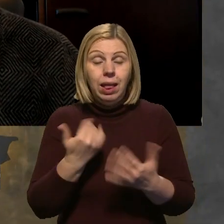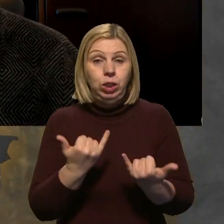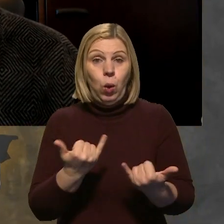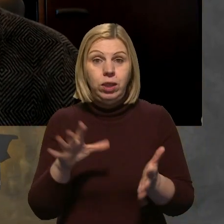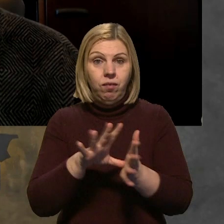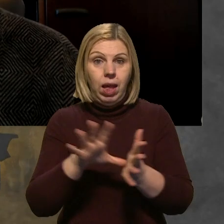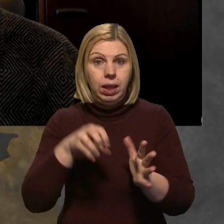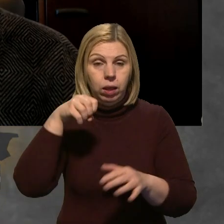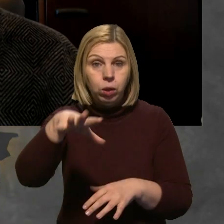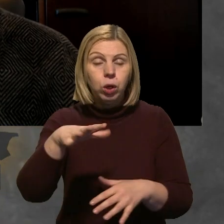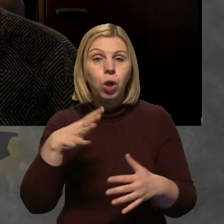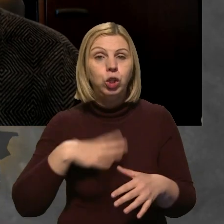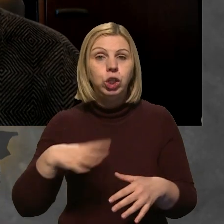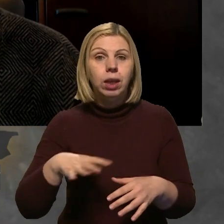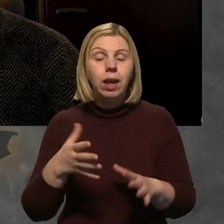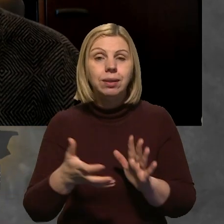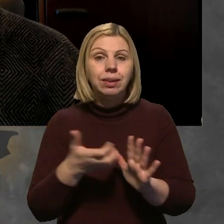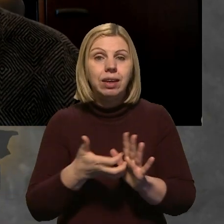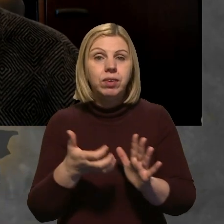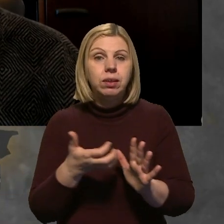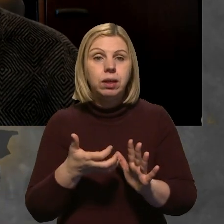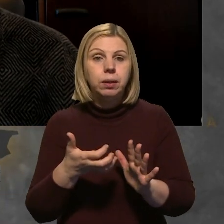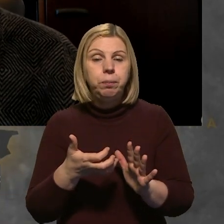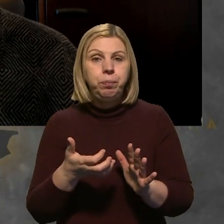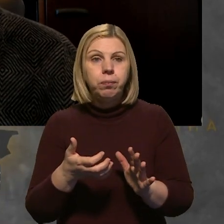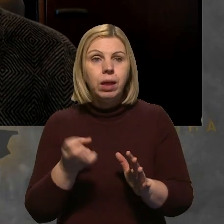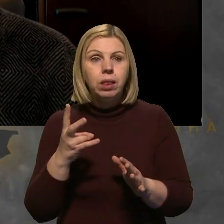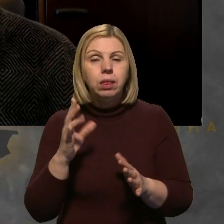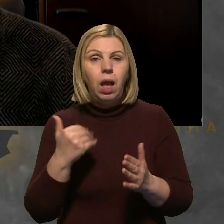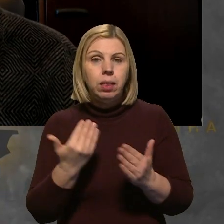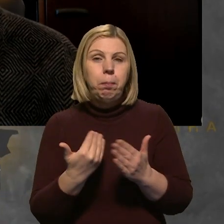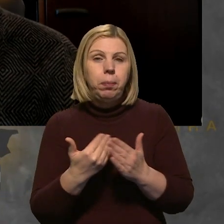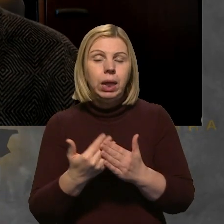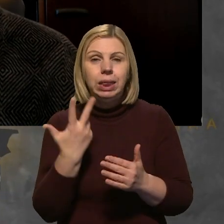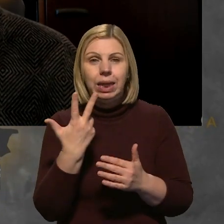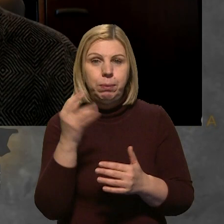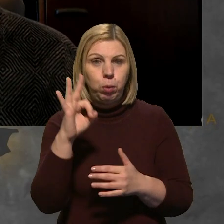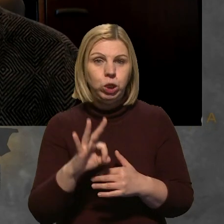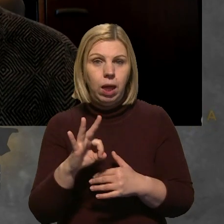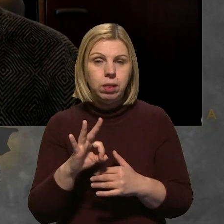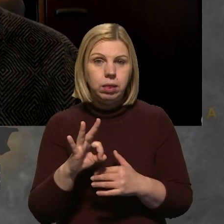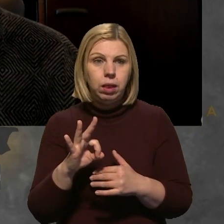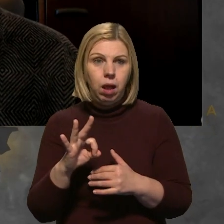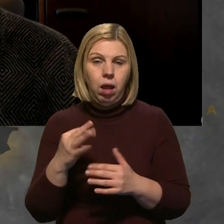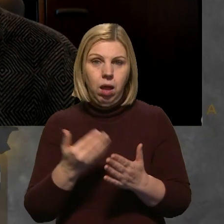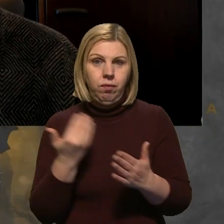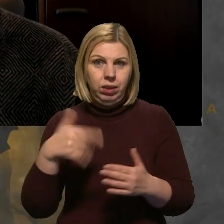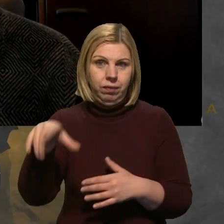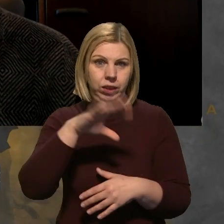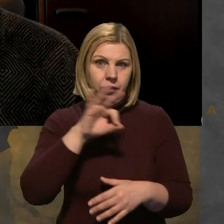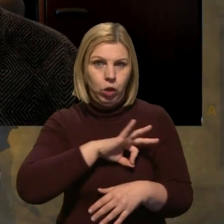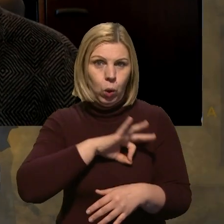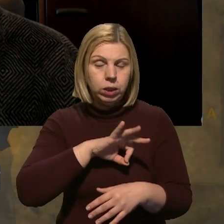енергосистемі очікується дефіцит на рівні приблизно 3% від споживання. І